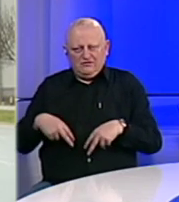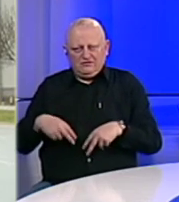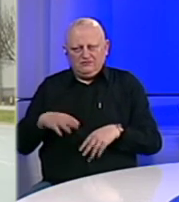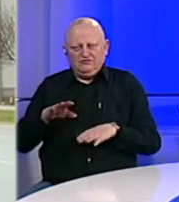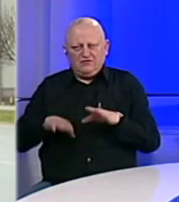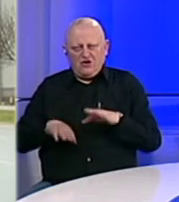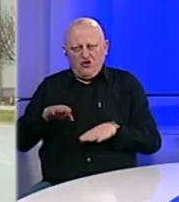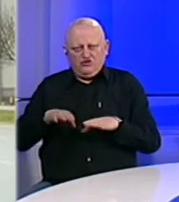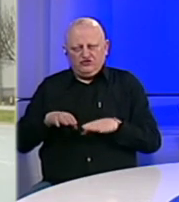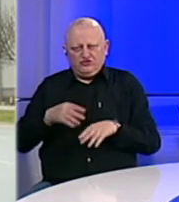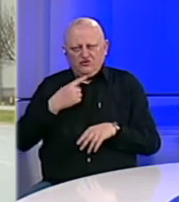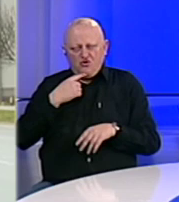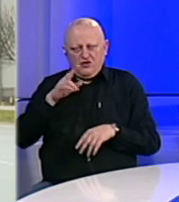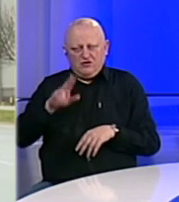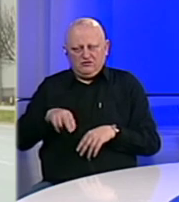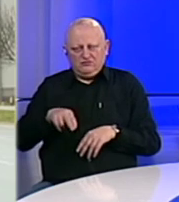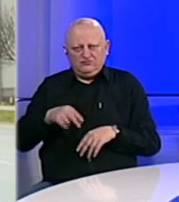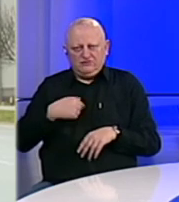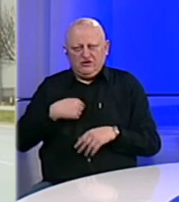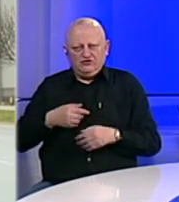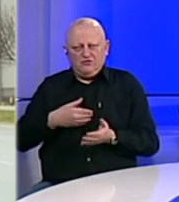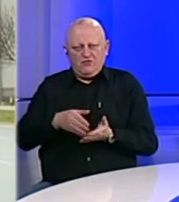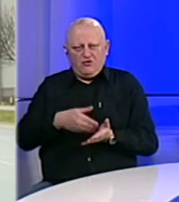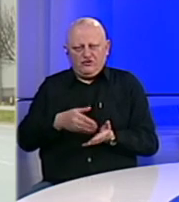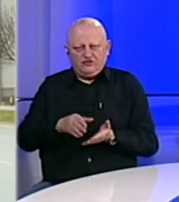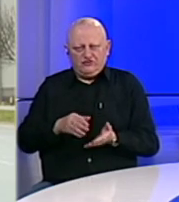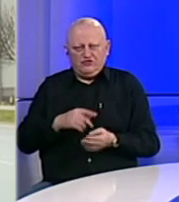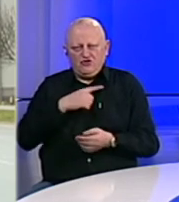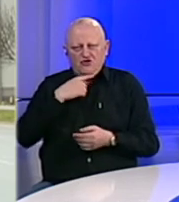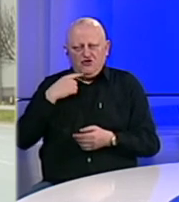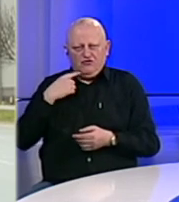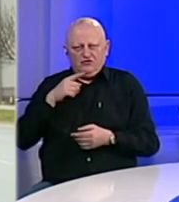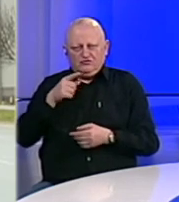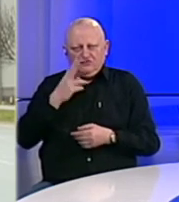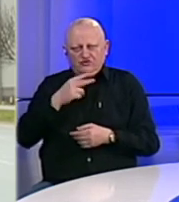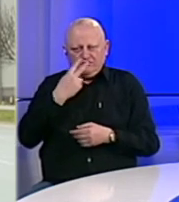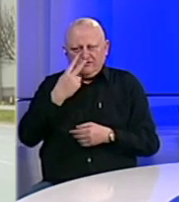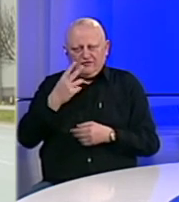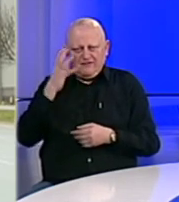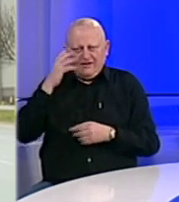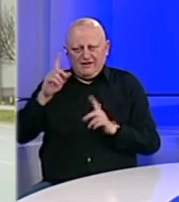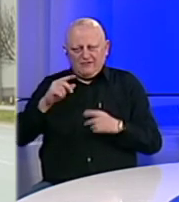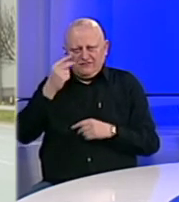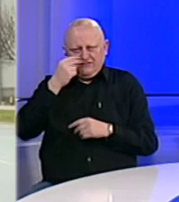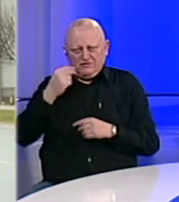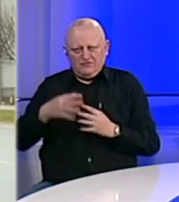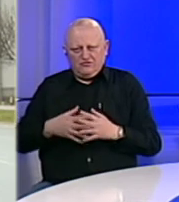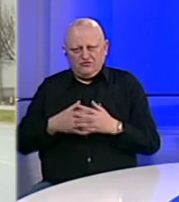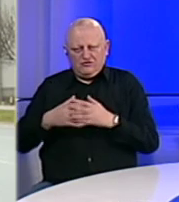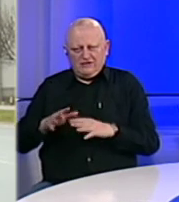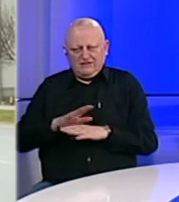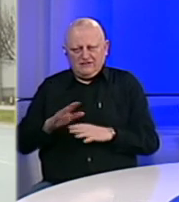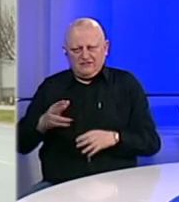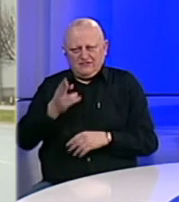su zalihe koje su na raspolaganju našim potrošačima dovoljne, a možemo vidjeti da je vlada Republike Srpske u saradnji sa svim